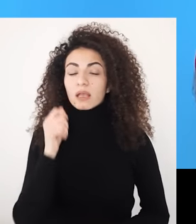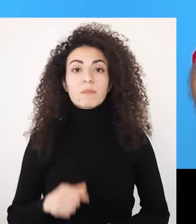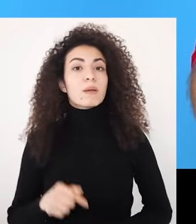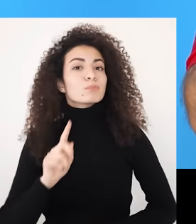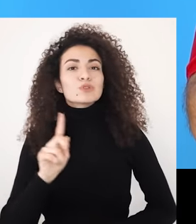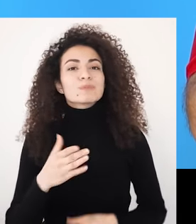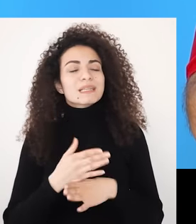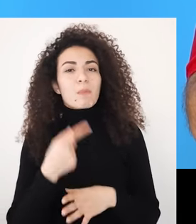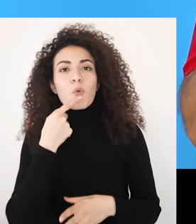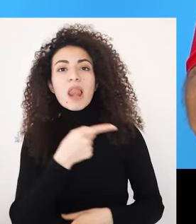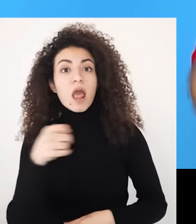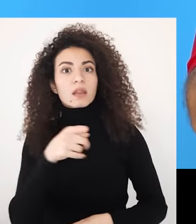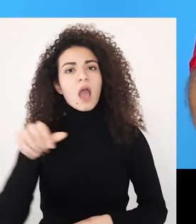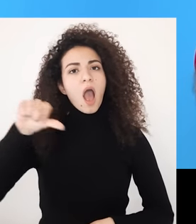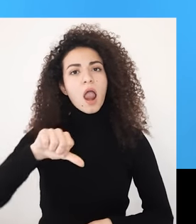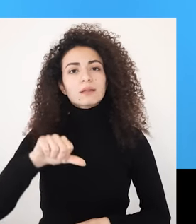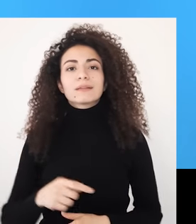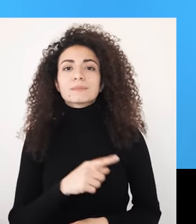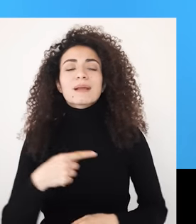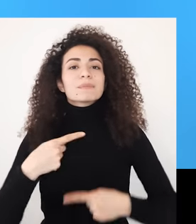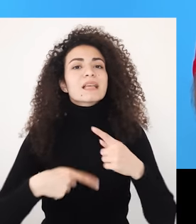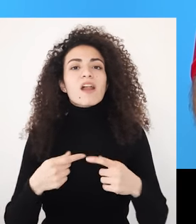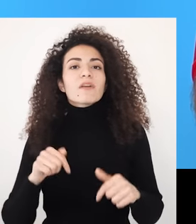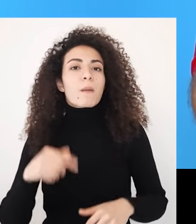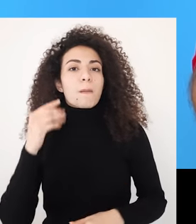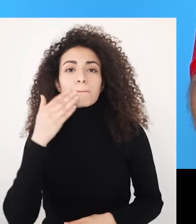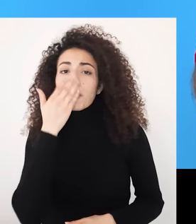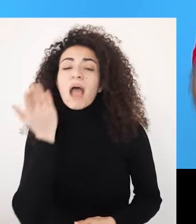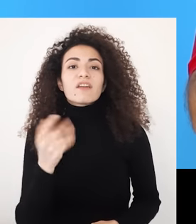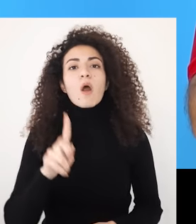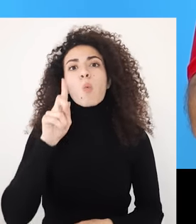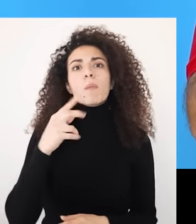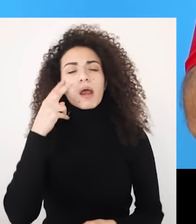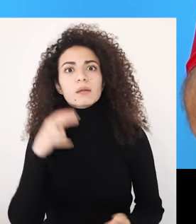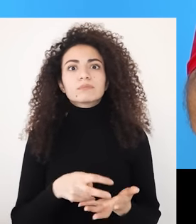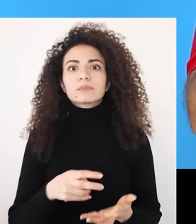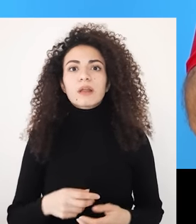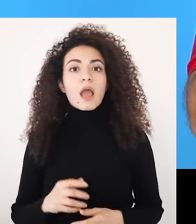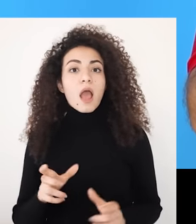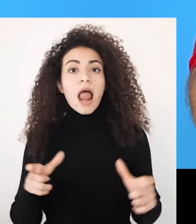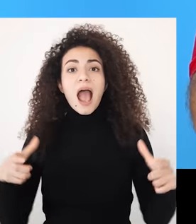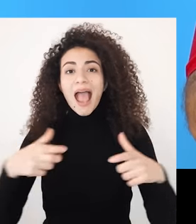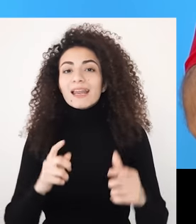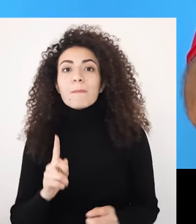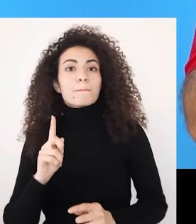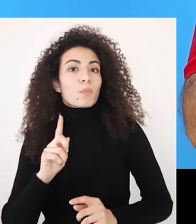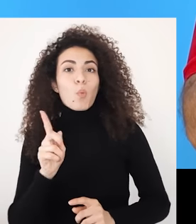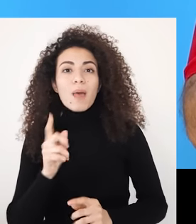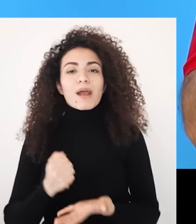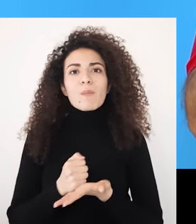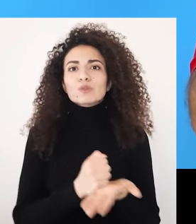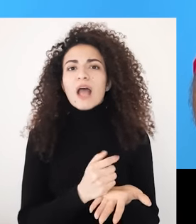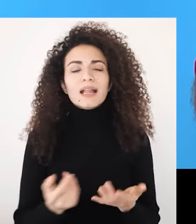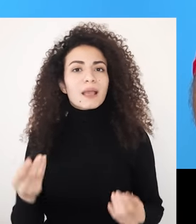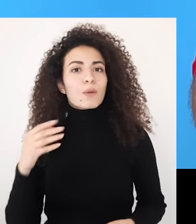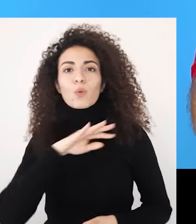تحميله النزان بإضافة لأنه تصرفوا مثل ما بيعرفوا بظروف ما كنوا متحضرين لقلة وببيئة ما بتقدم دايماً الدعم المناسب